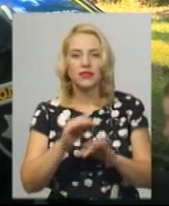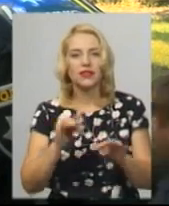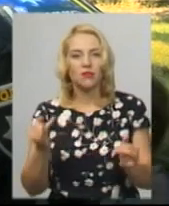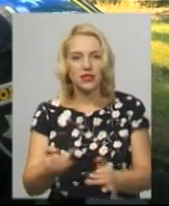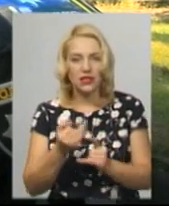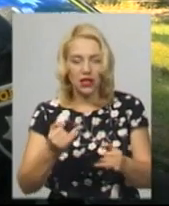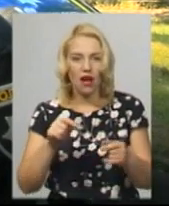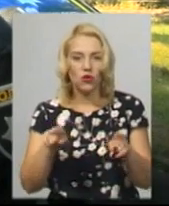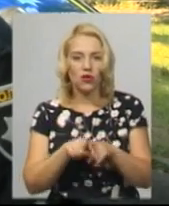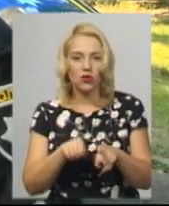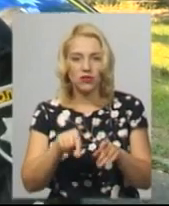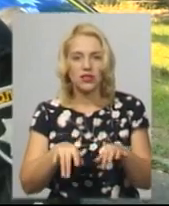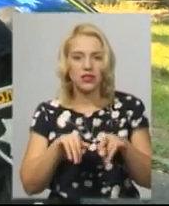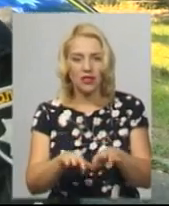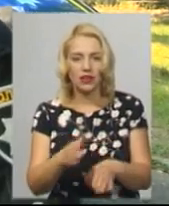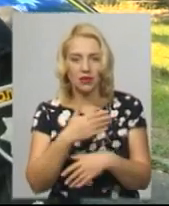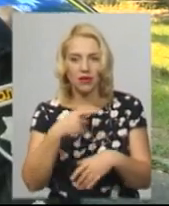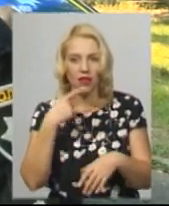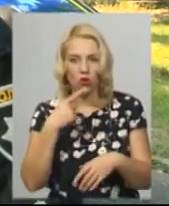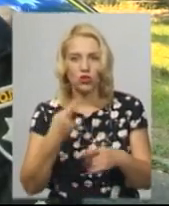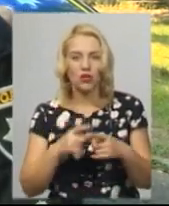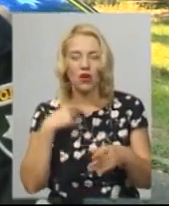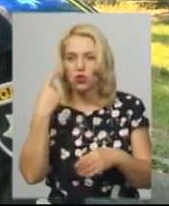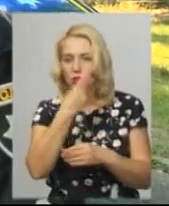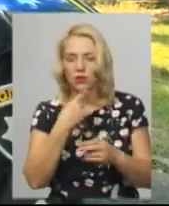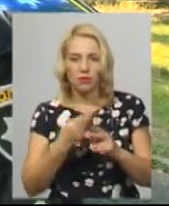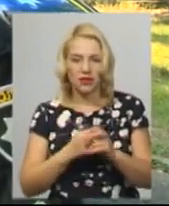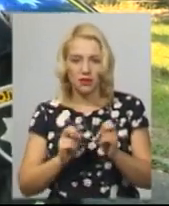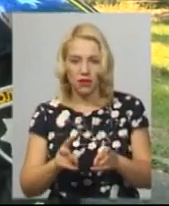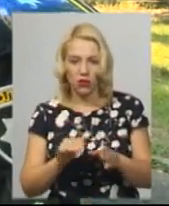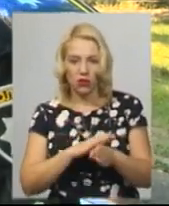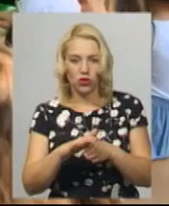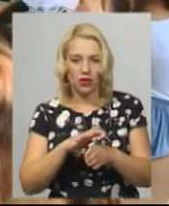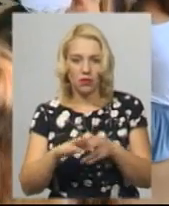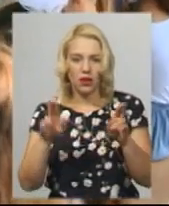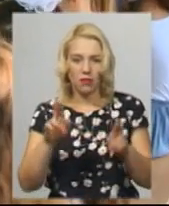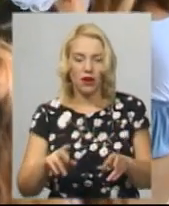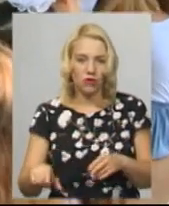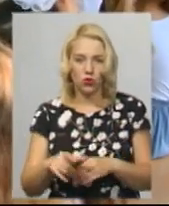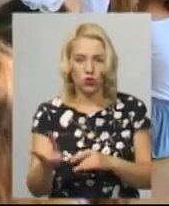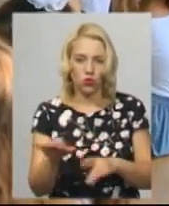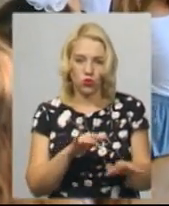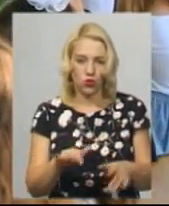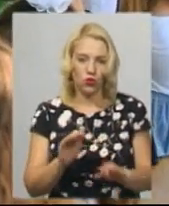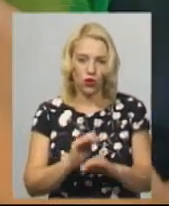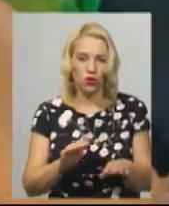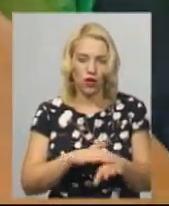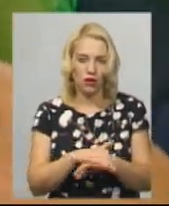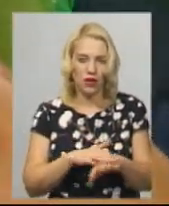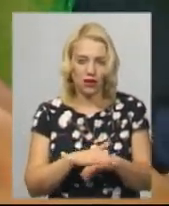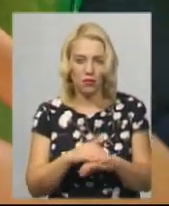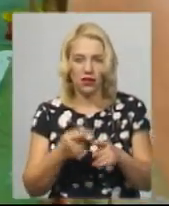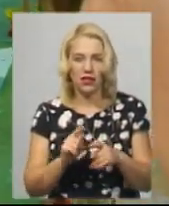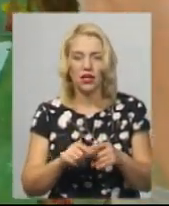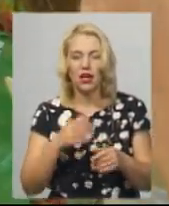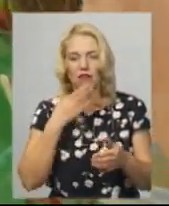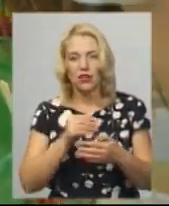Також під цих заходів ми наголошуємо на особистій безпеці та дотримання правил дорожнього руху. На уроках математики діти нині власноруч робили